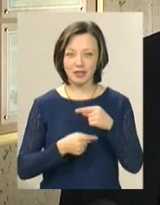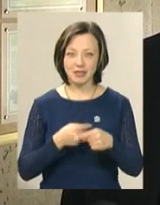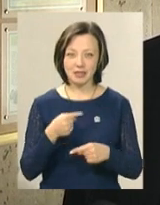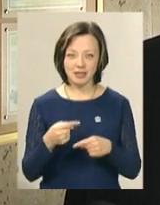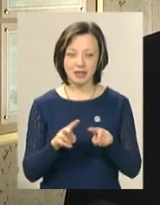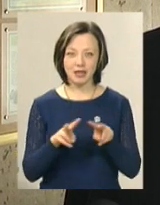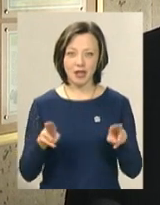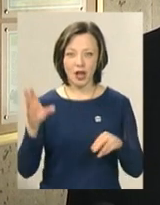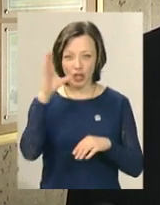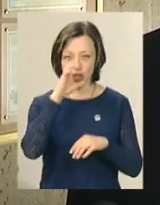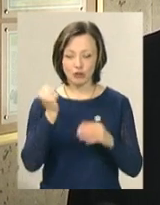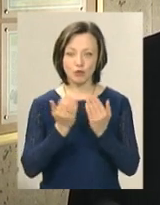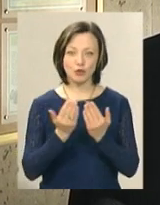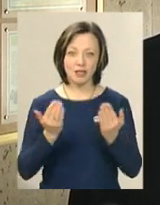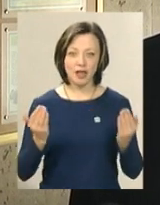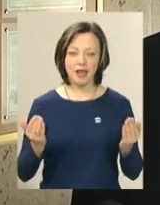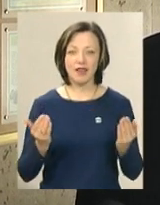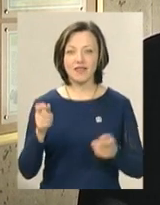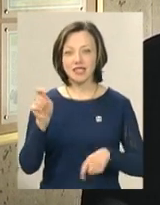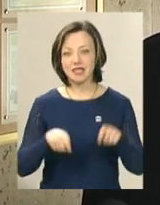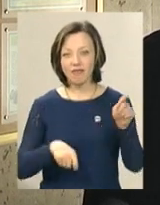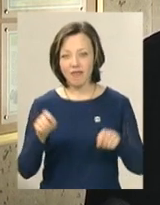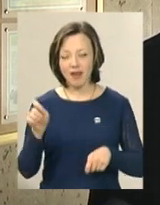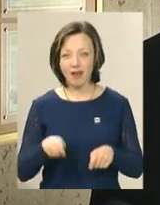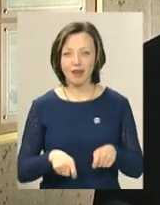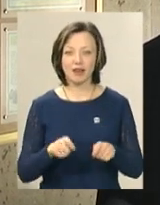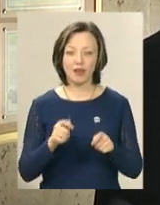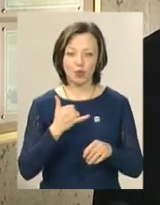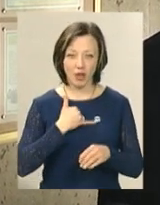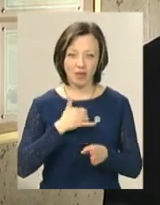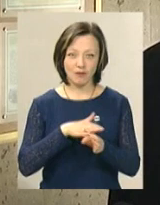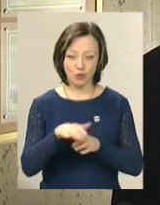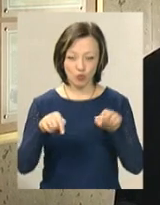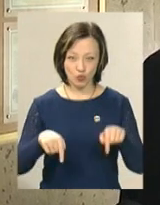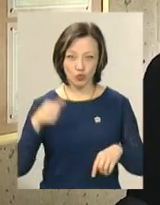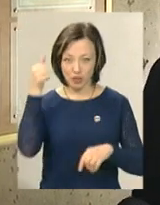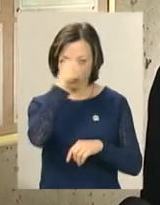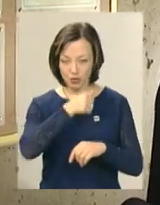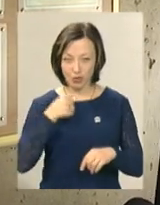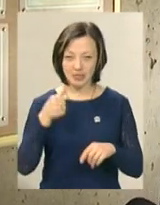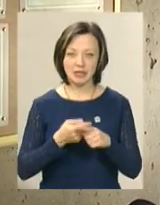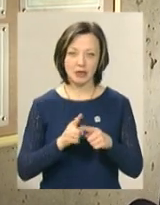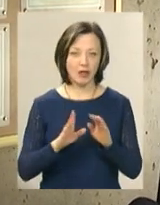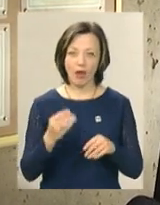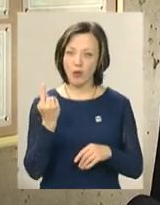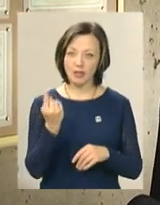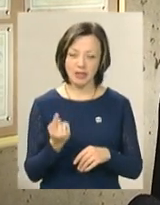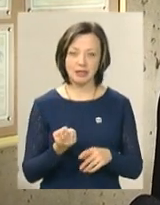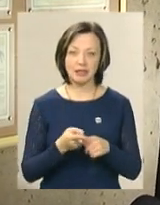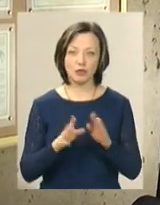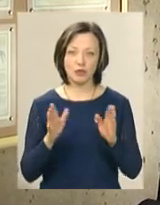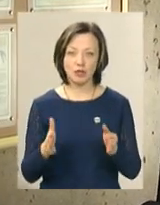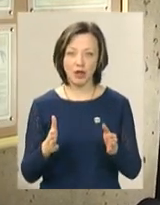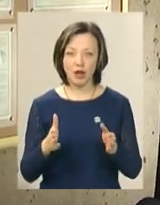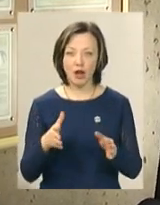як ніч музеїв, як ті фестивалі, які у нас відбудуються цього року. Певно, що це буде не один, це буде і